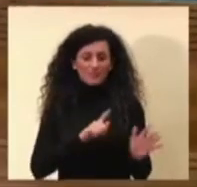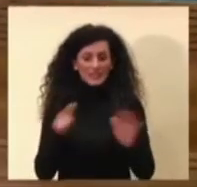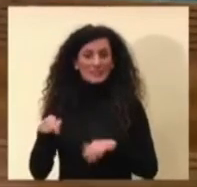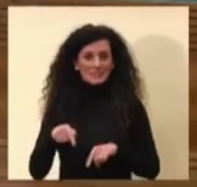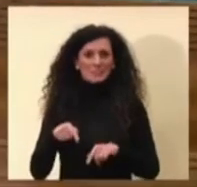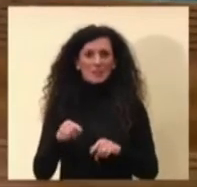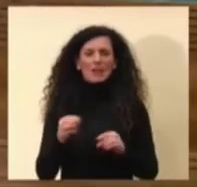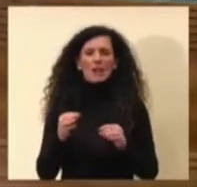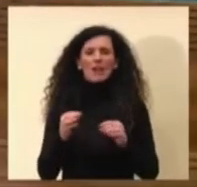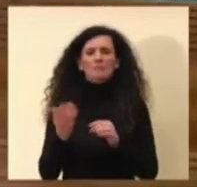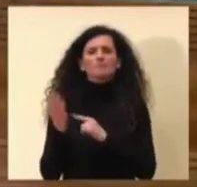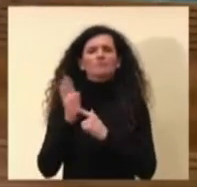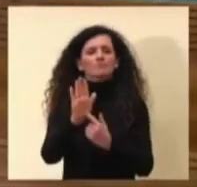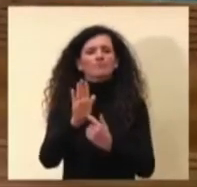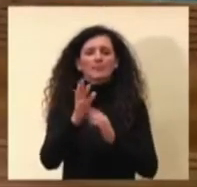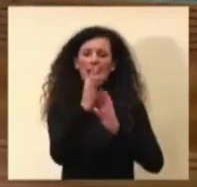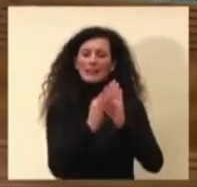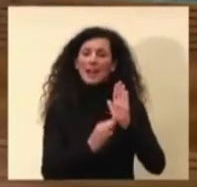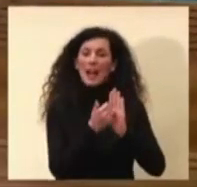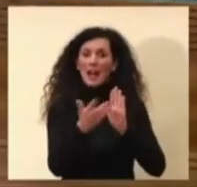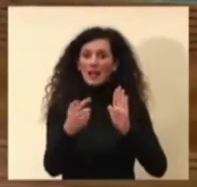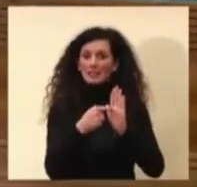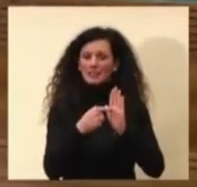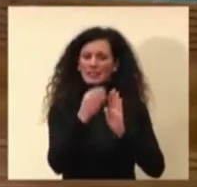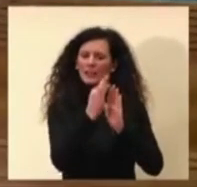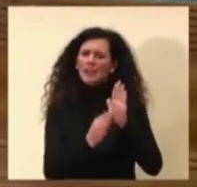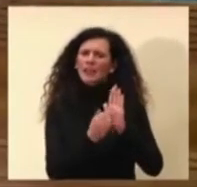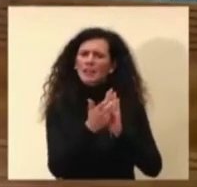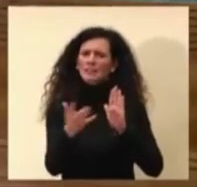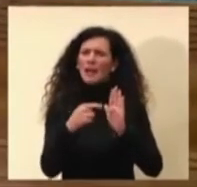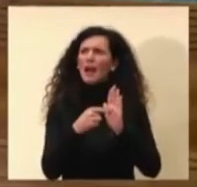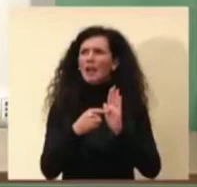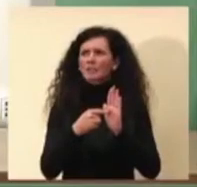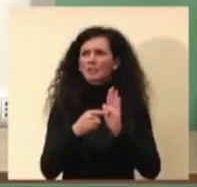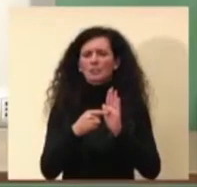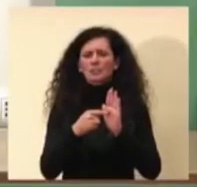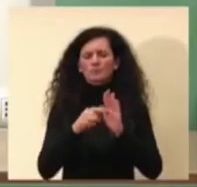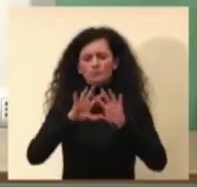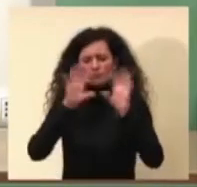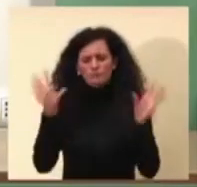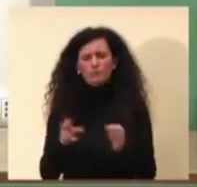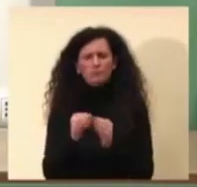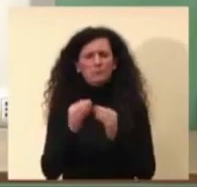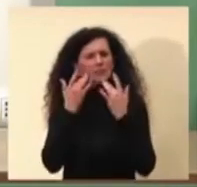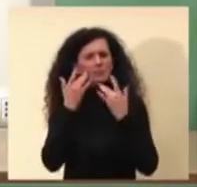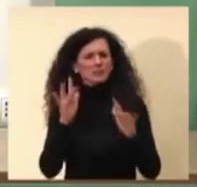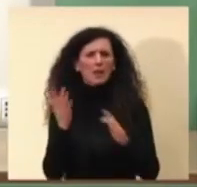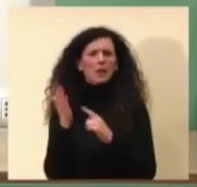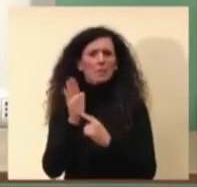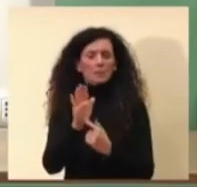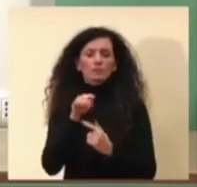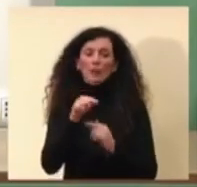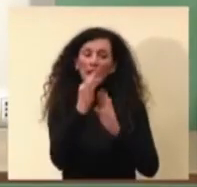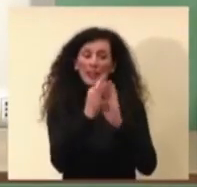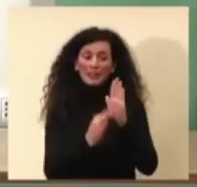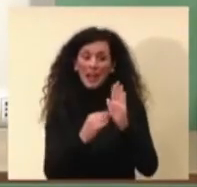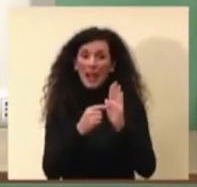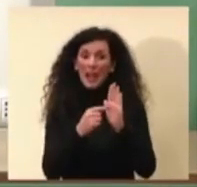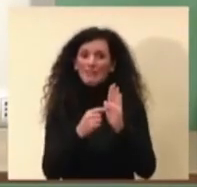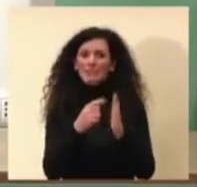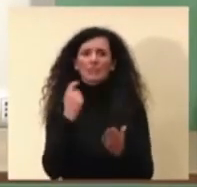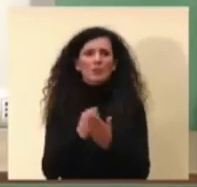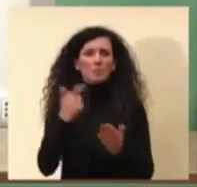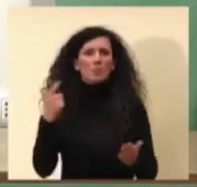la presentazione questa volta è un po' più semplificata, ci sono tutti i dati essenziali ma tutti i dati che come al solito vengono